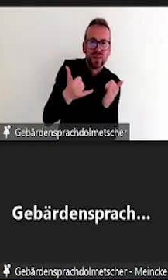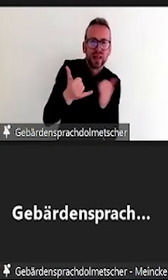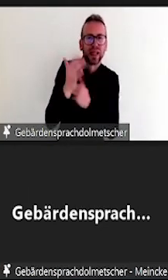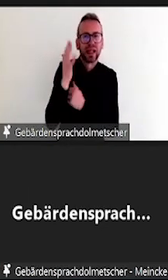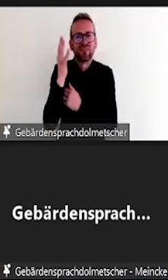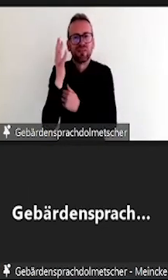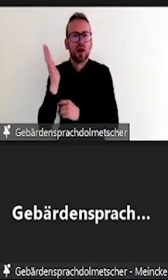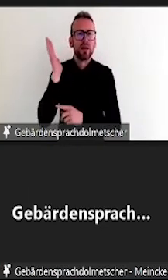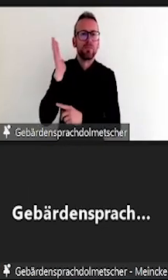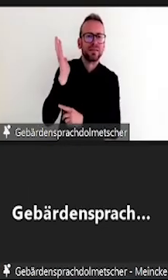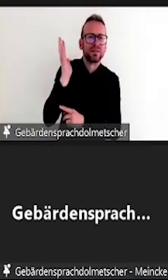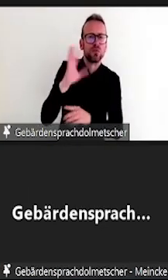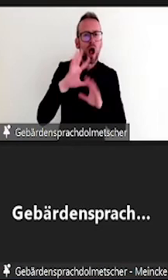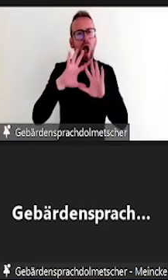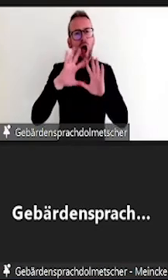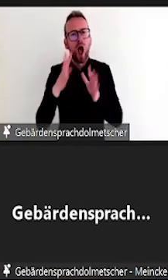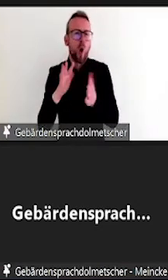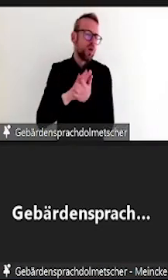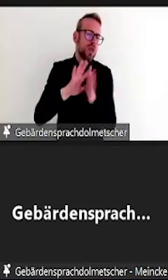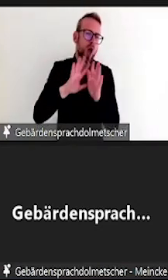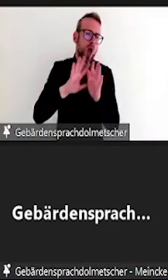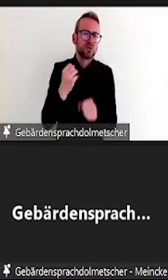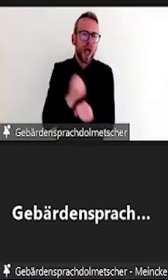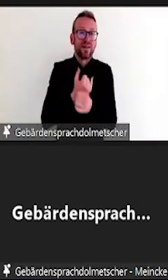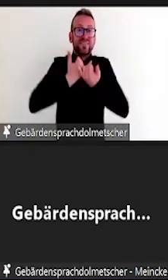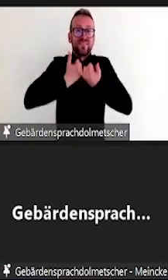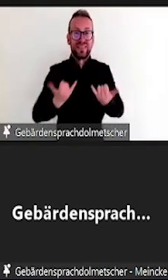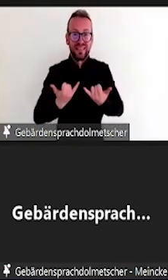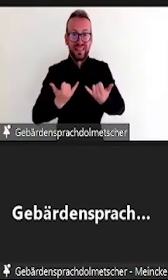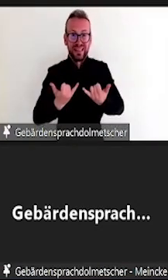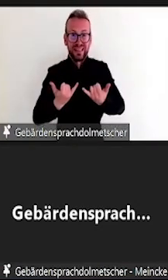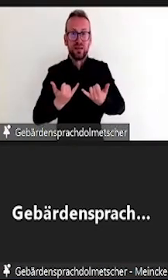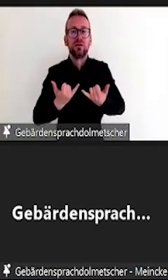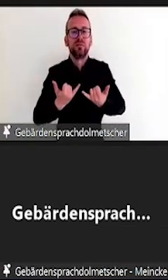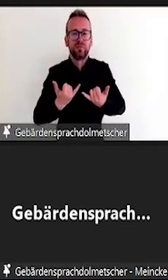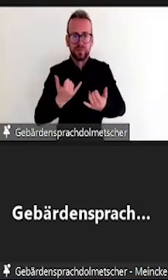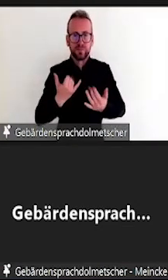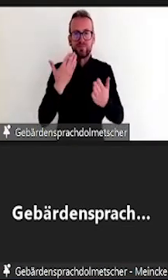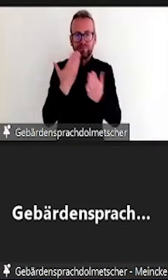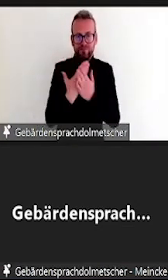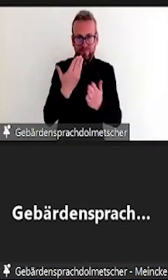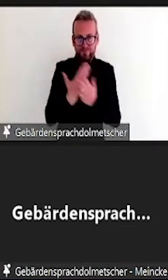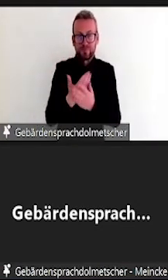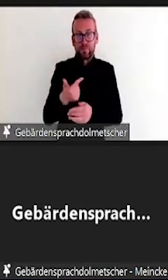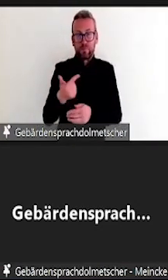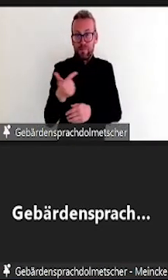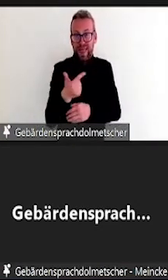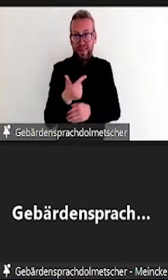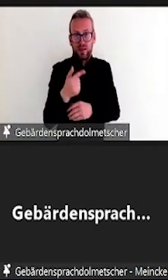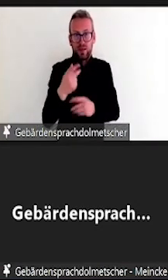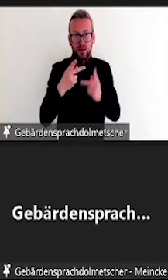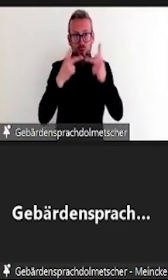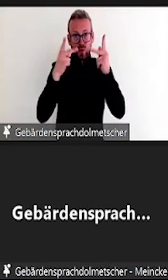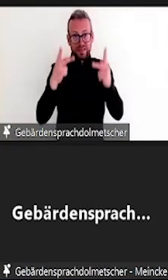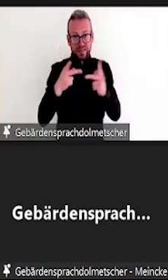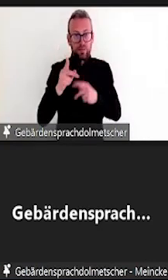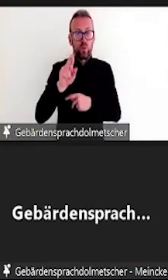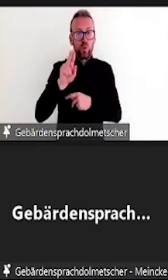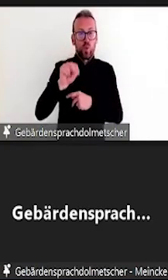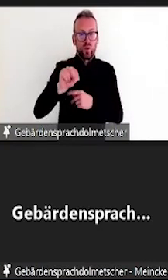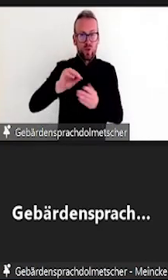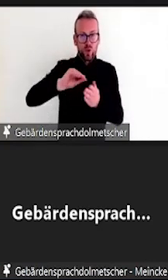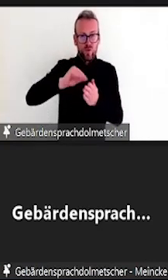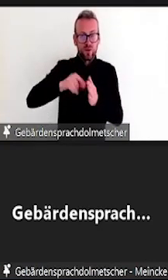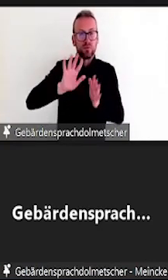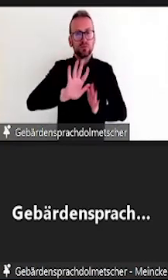zwar für unbekannte Studierende nach gruppenbezogenen Standards. Und das bedeutet, dass die Prüfungen dann von